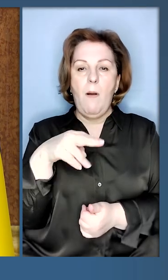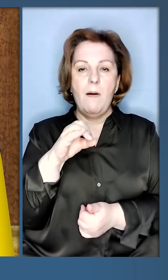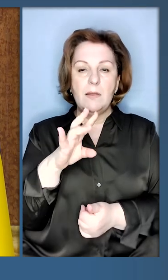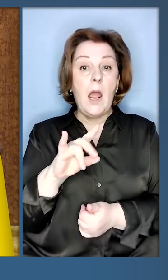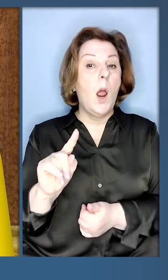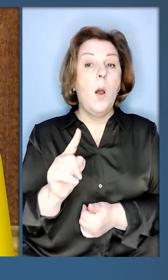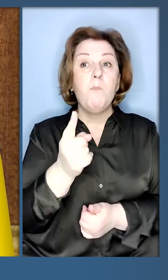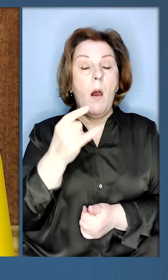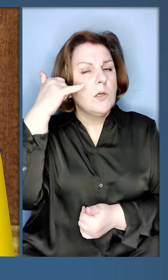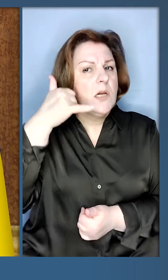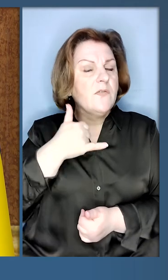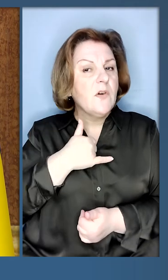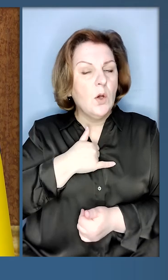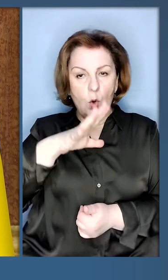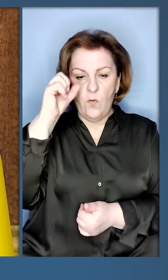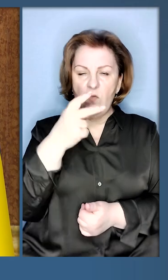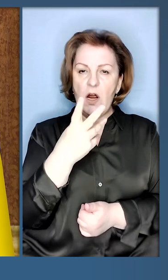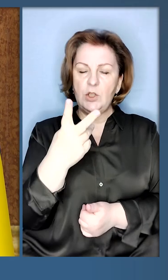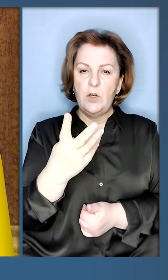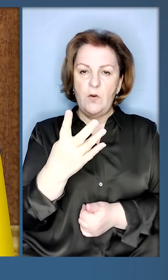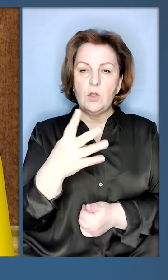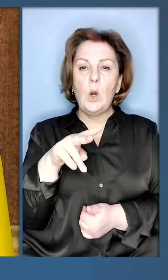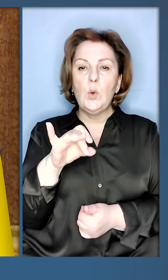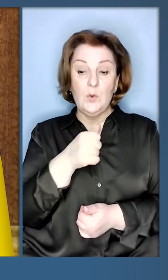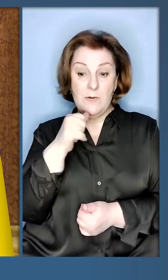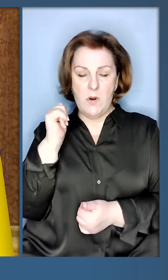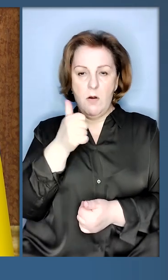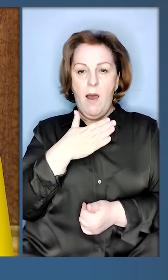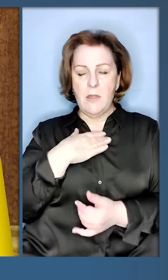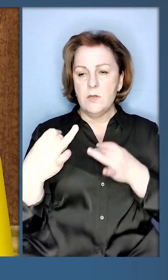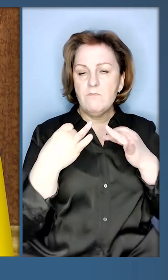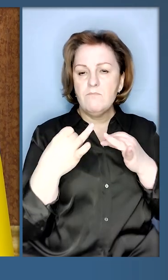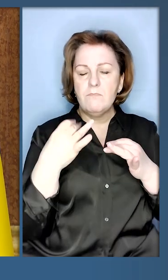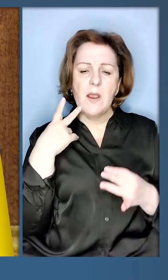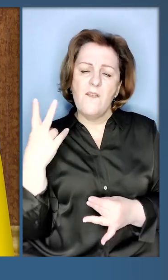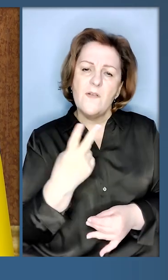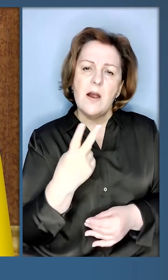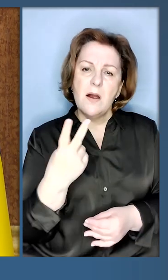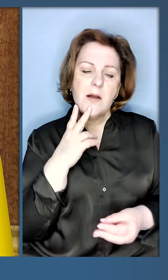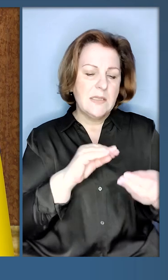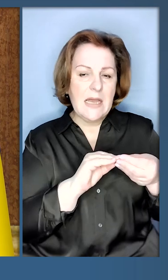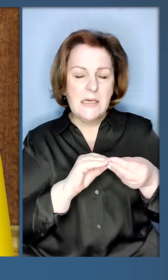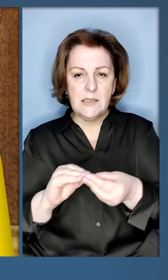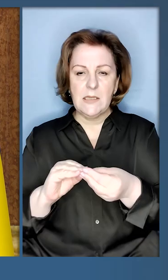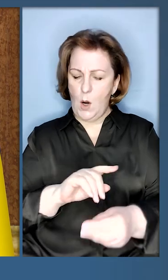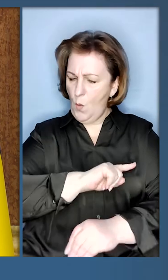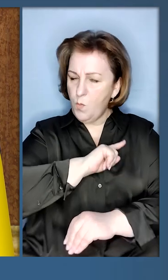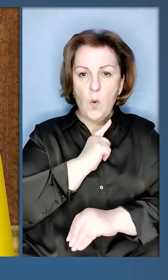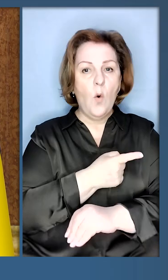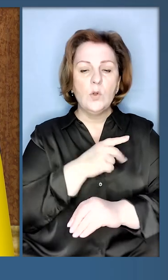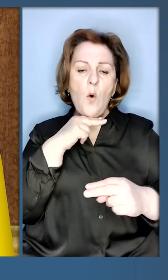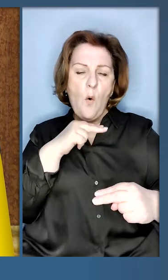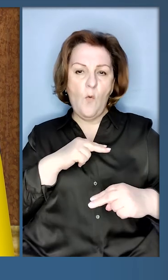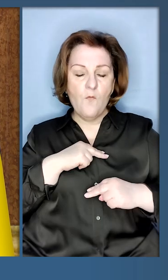Перший дзвінок вночі 24 лютого минулого року. Наші переговори, постійна, незмінна потужна